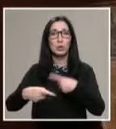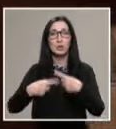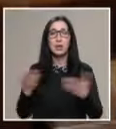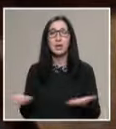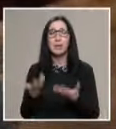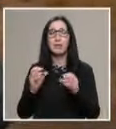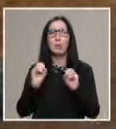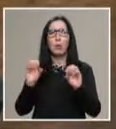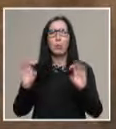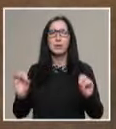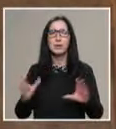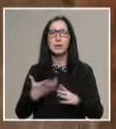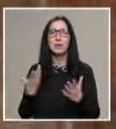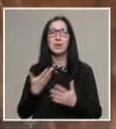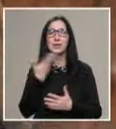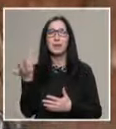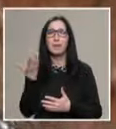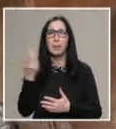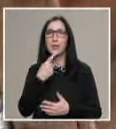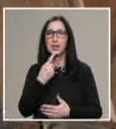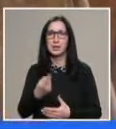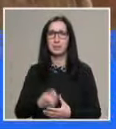става по-пъстър и е на съвременен език.